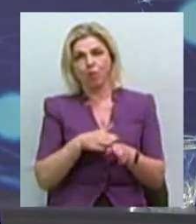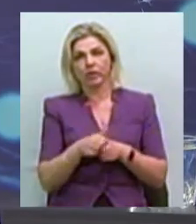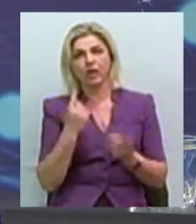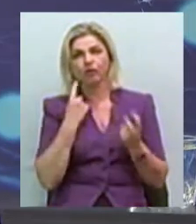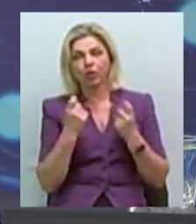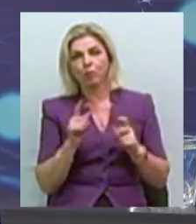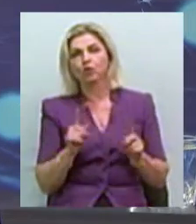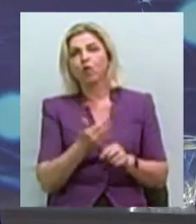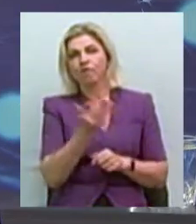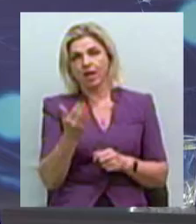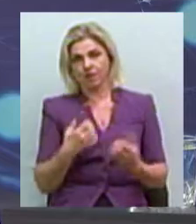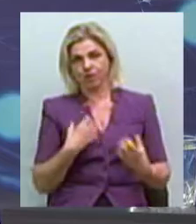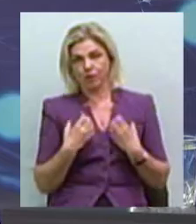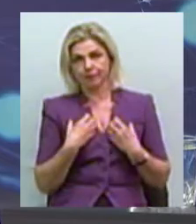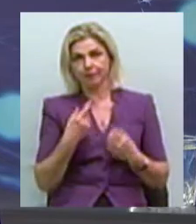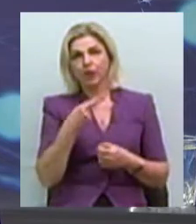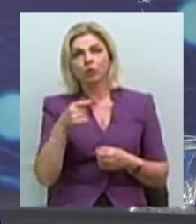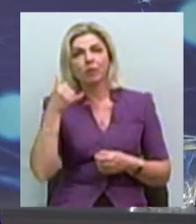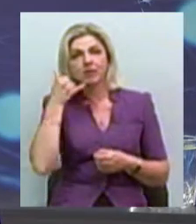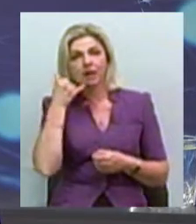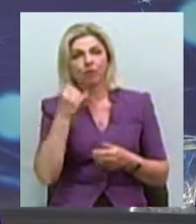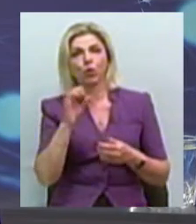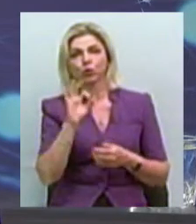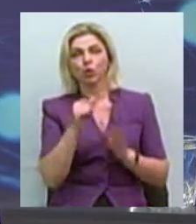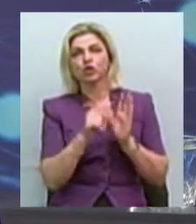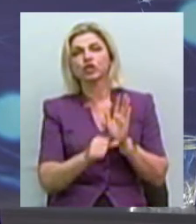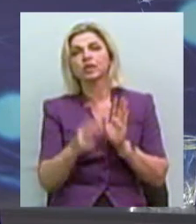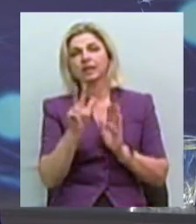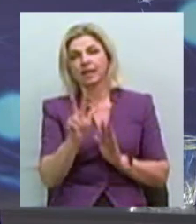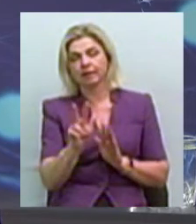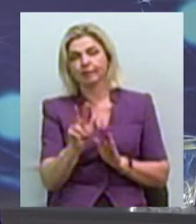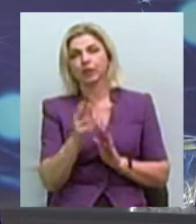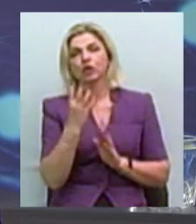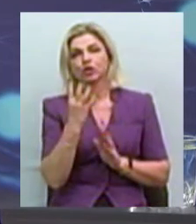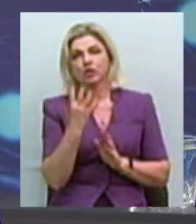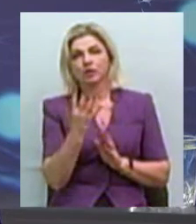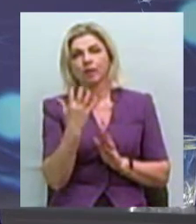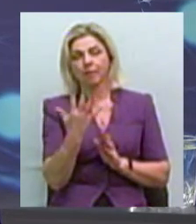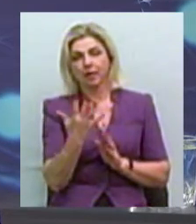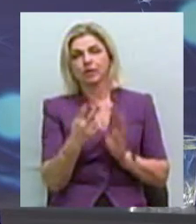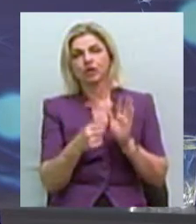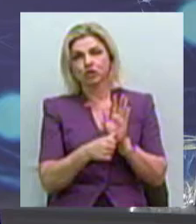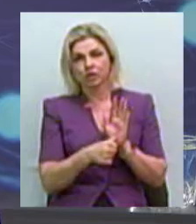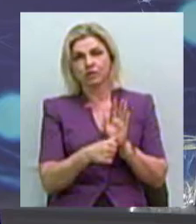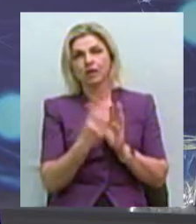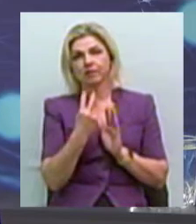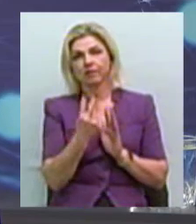буде вас хвилювати. Телефон мобільної бригади 063-456